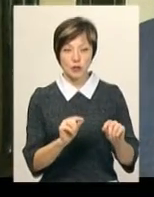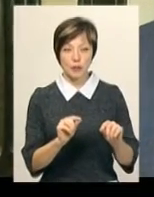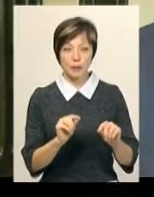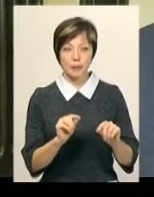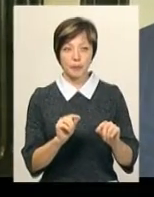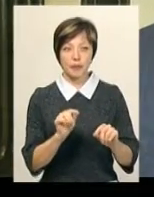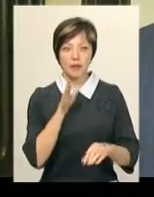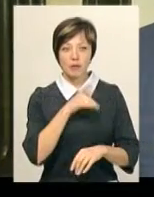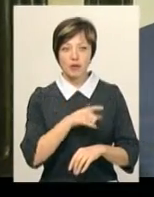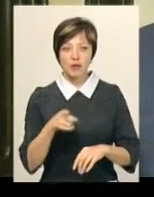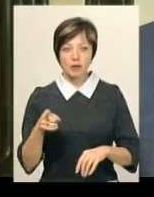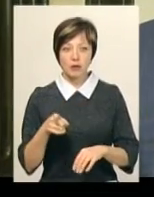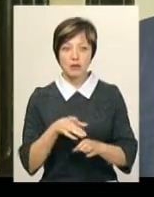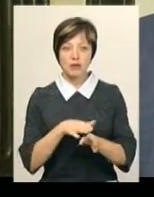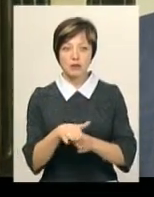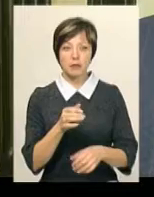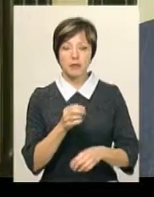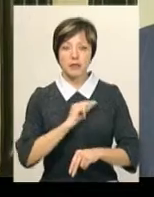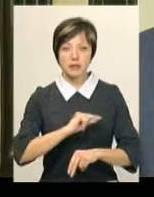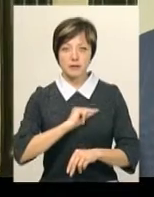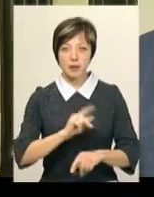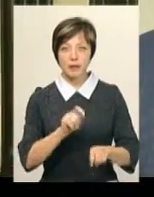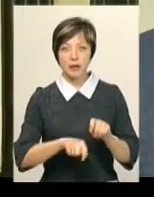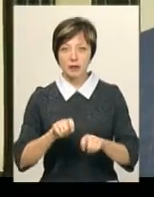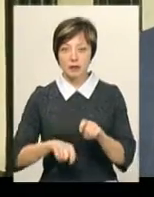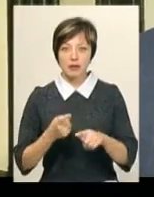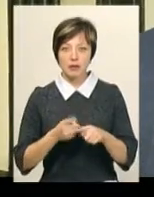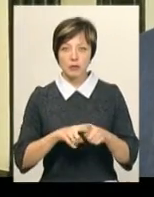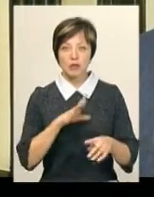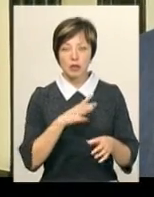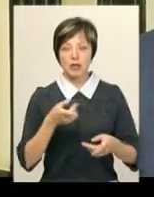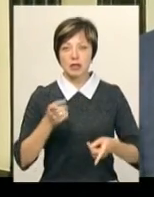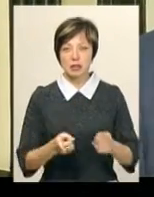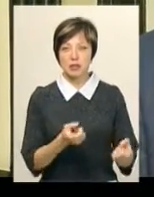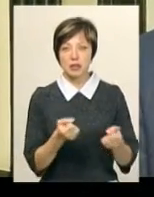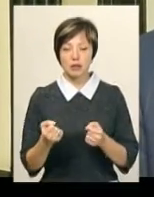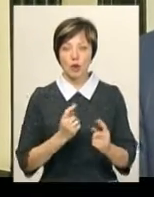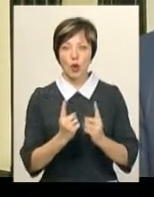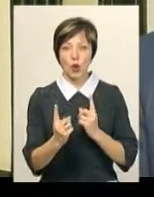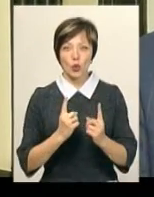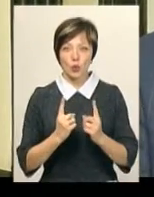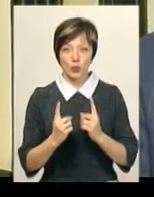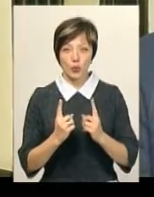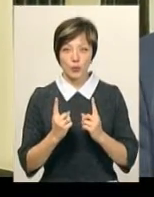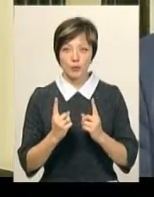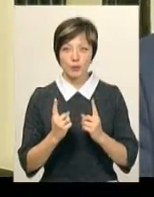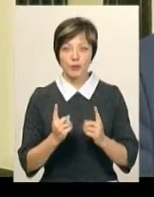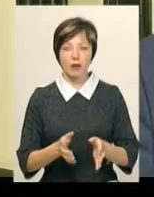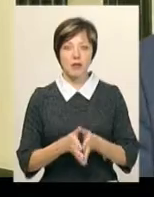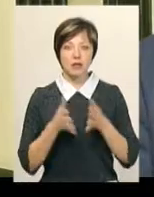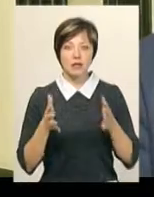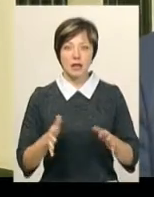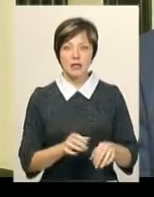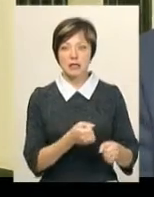піковий період, здійснювалася працівниками перевірка. Тому була дійсна затримка руху, колосальна